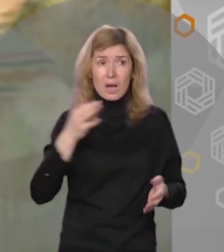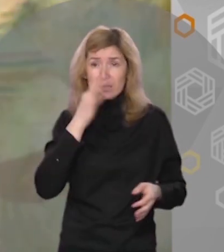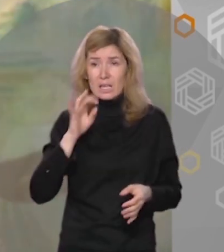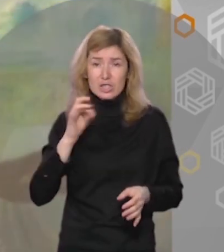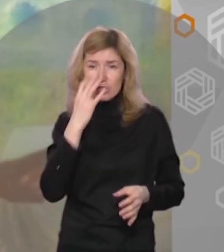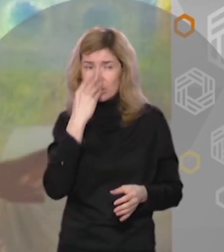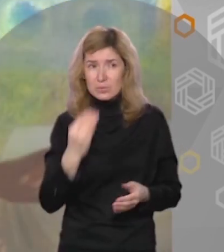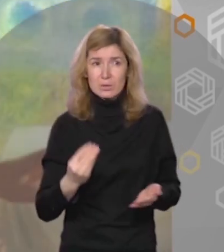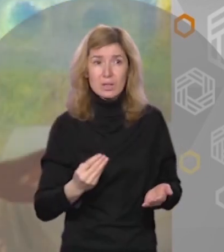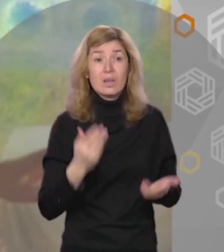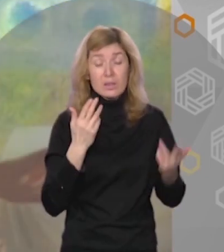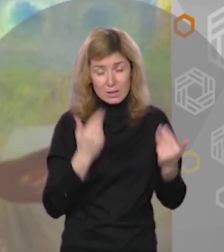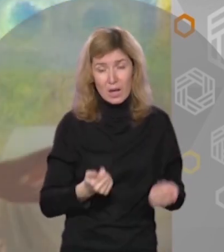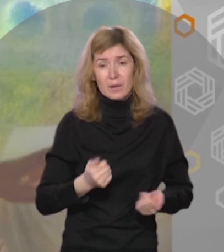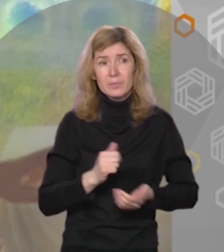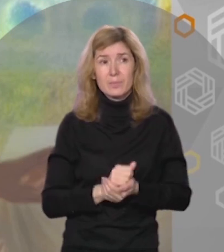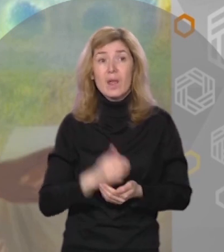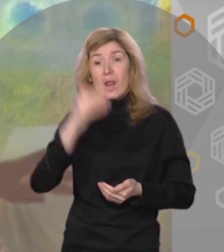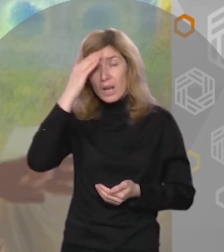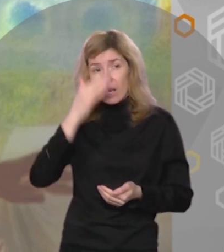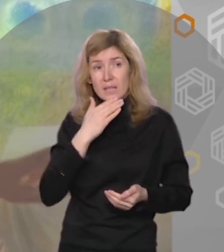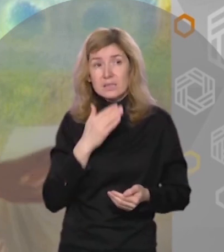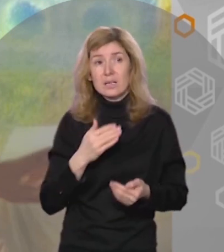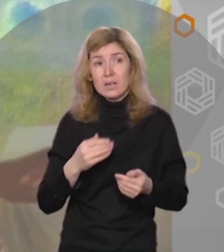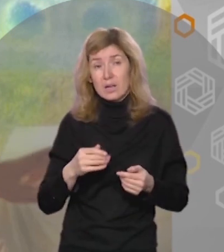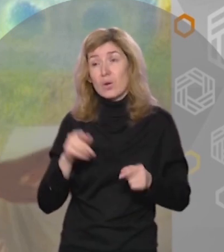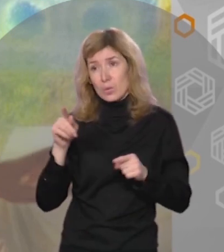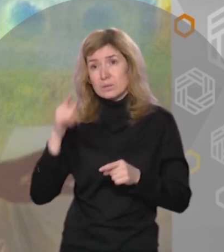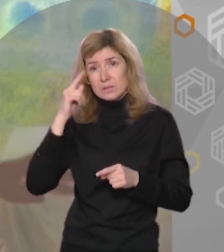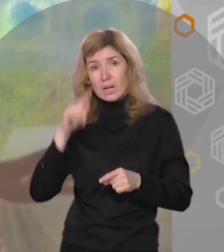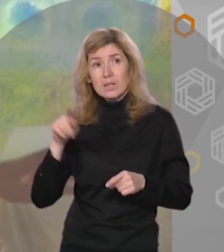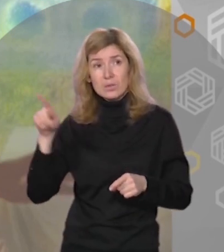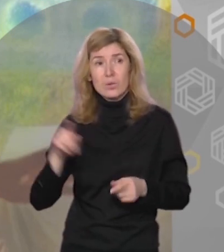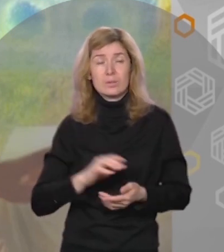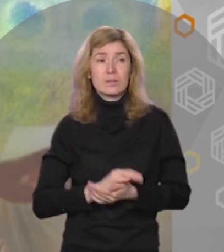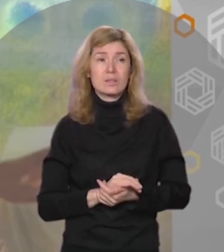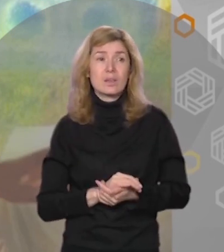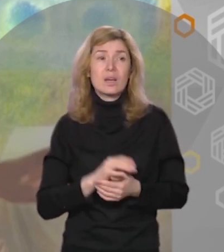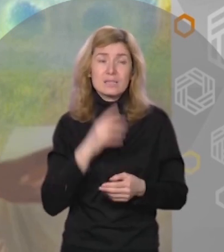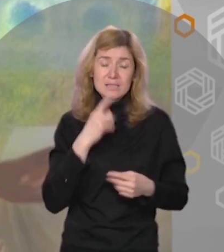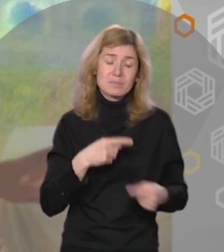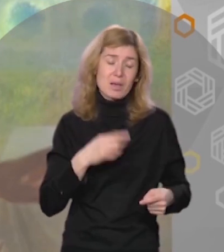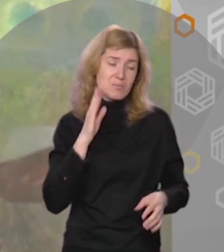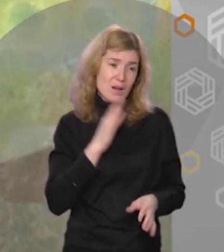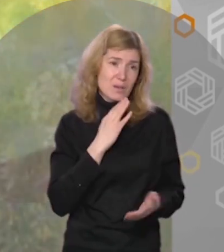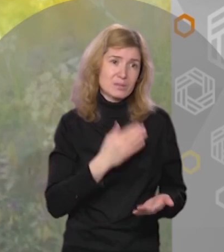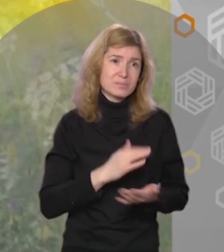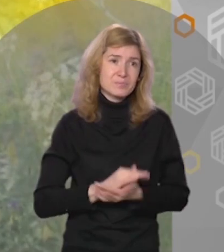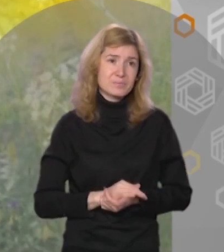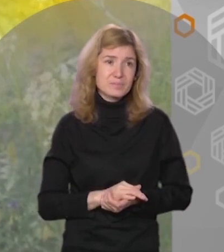рыжик Да, лето следует за ним, как верный слуга Рассмеялась мама